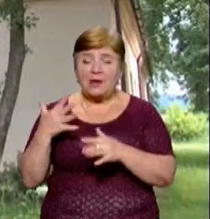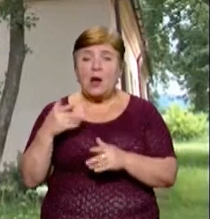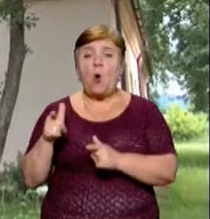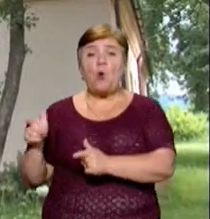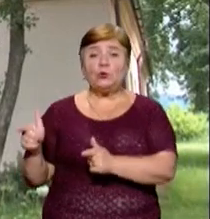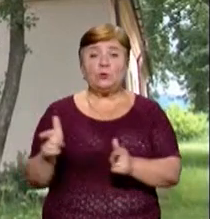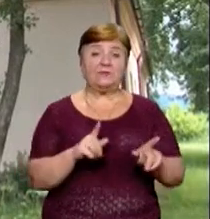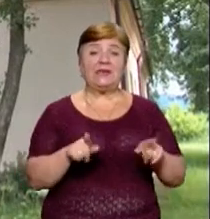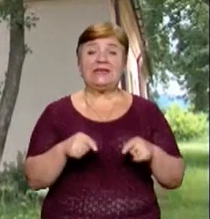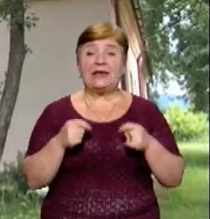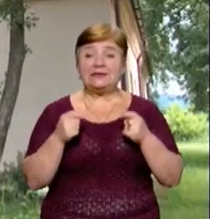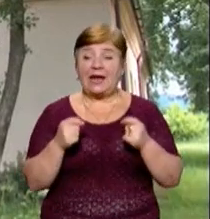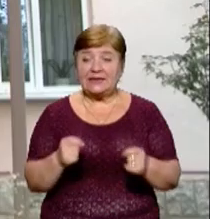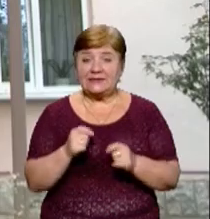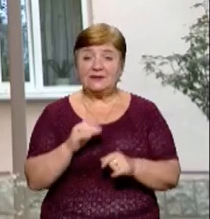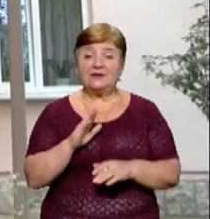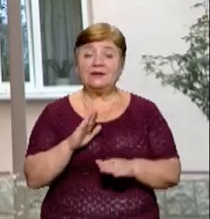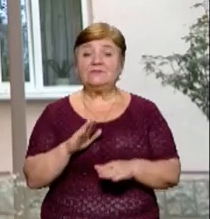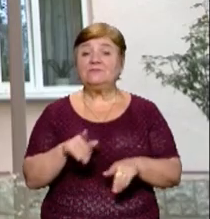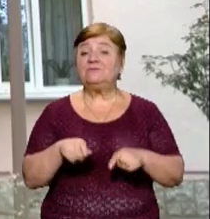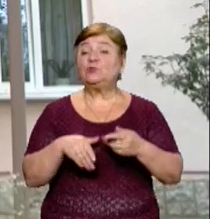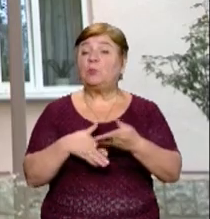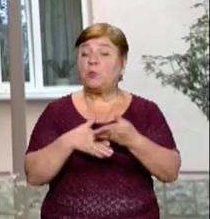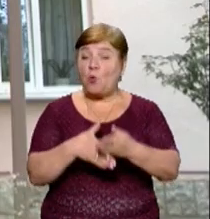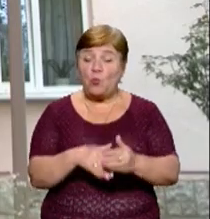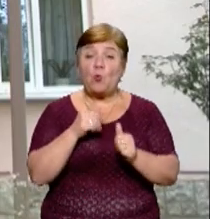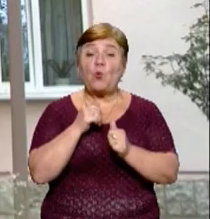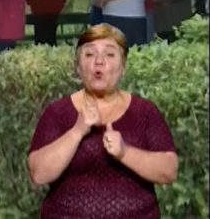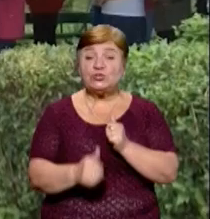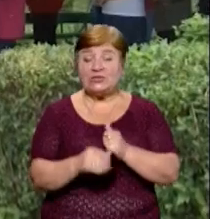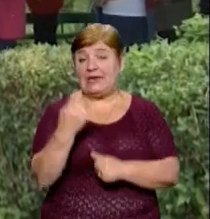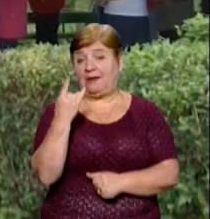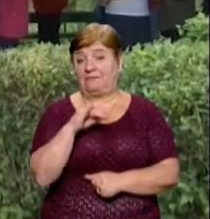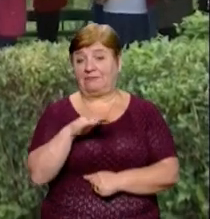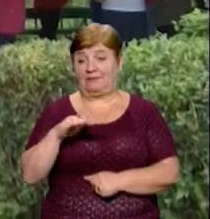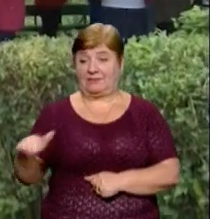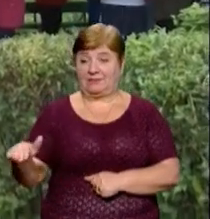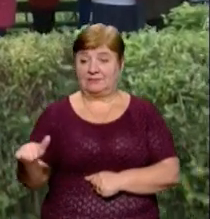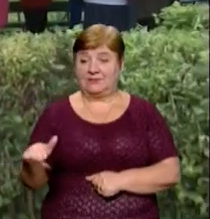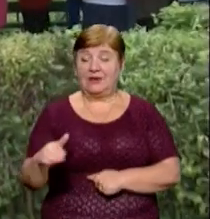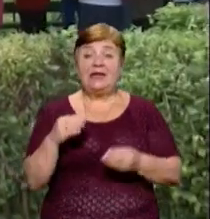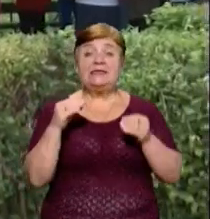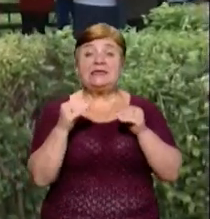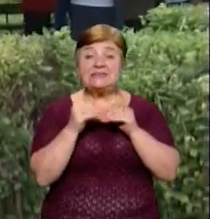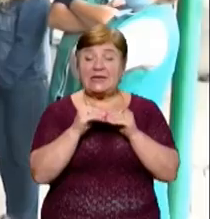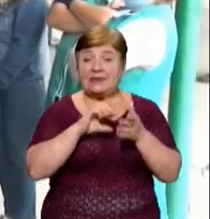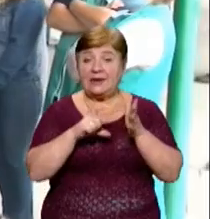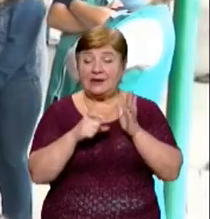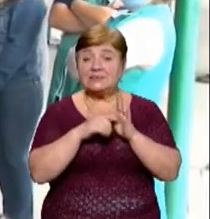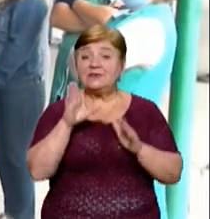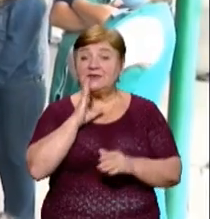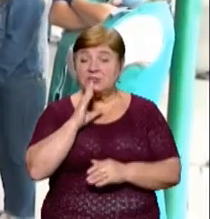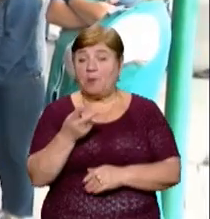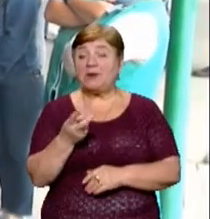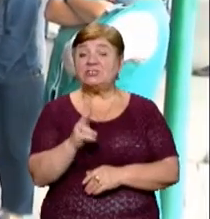готовий надати невідкладну допомогу кожній дитині. Вихованка 10-го класу Марина Купінка